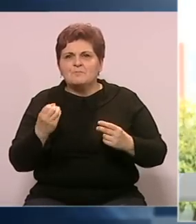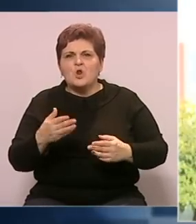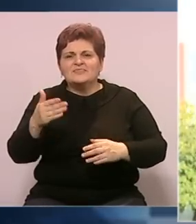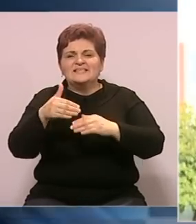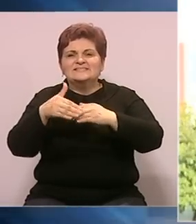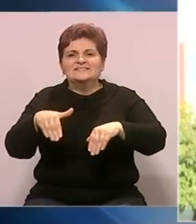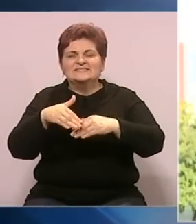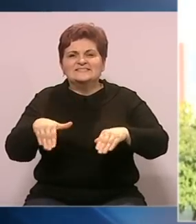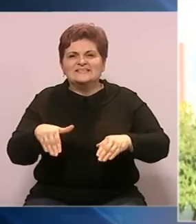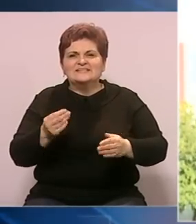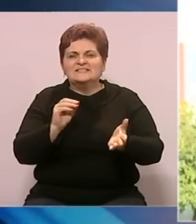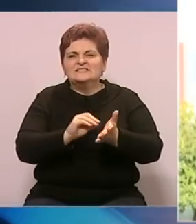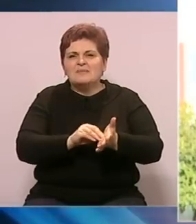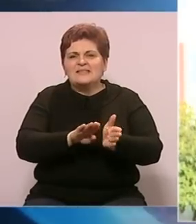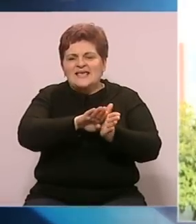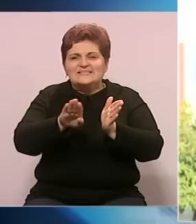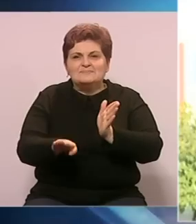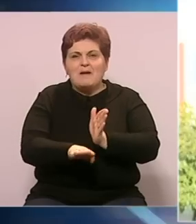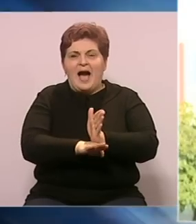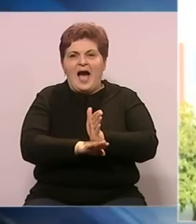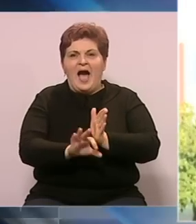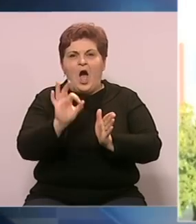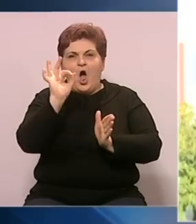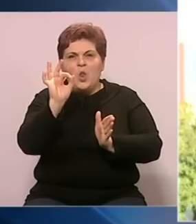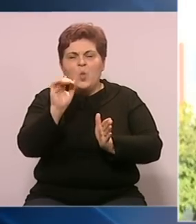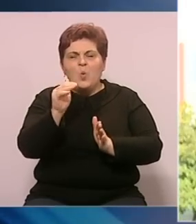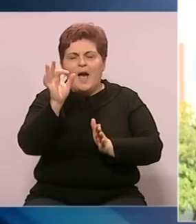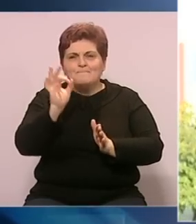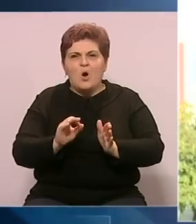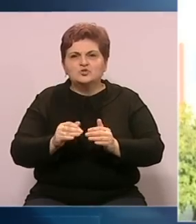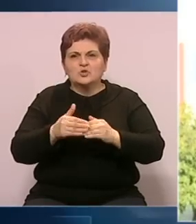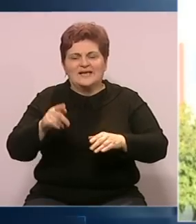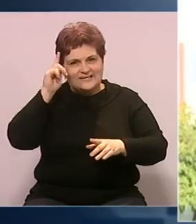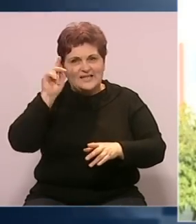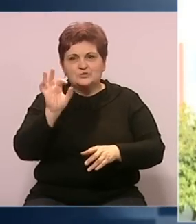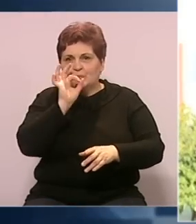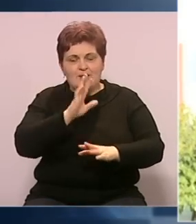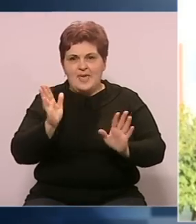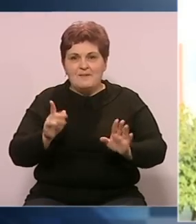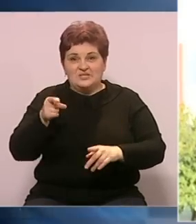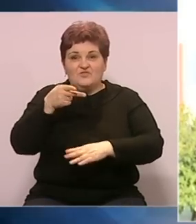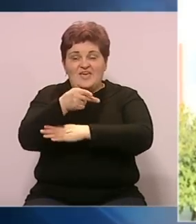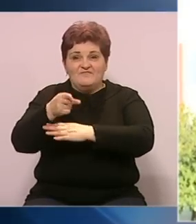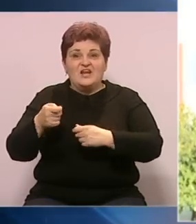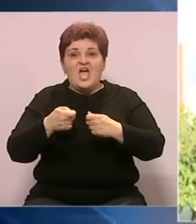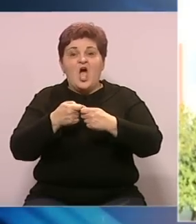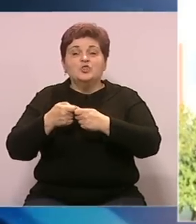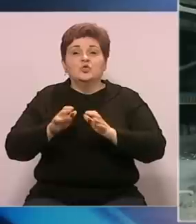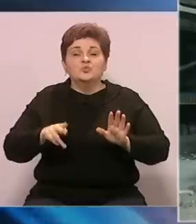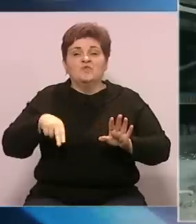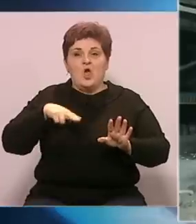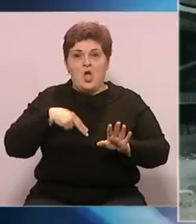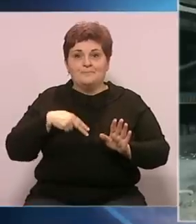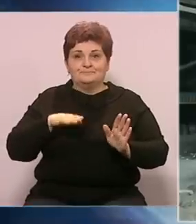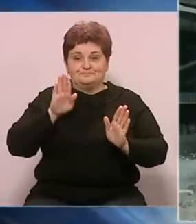carina, nominalne vrijednosti smo smanili na 0% carina, cijeneći da ove kompanije su društveno između ostalog odbora.